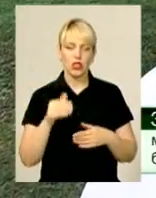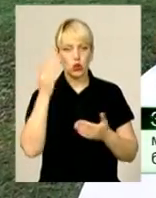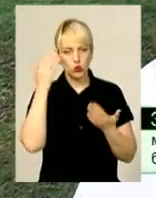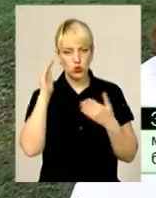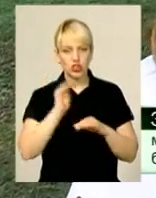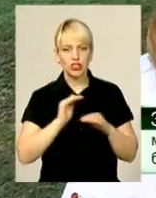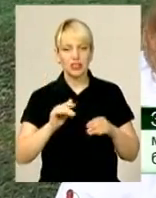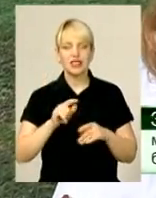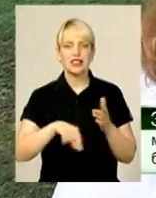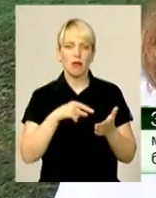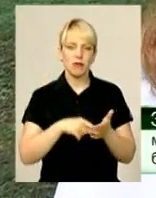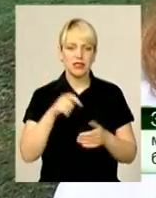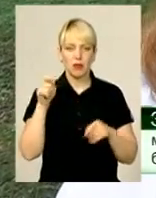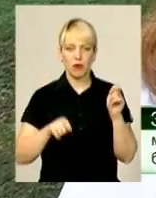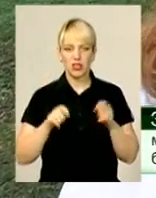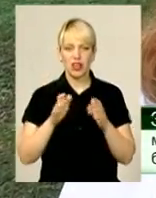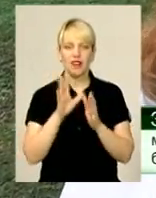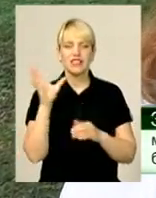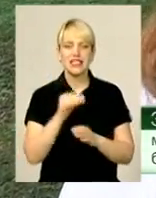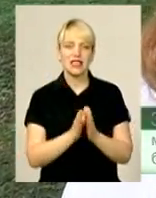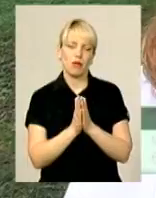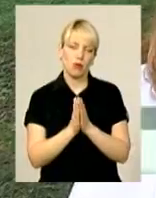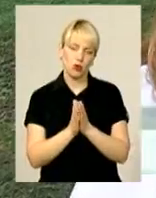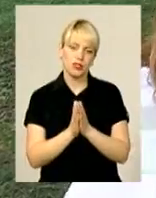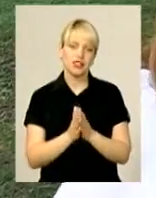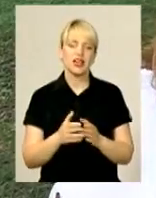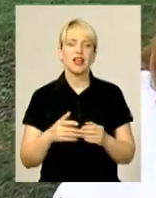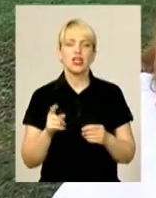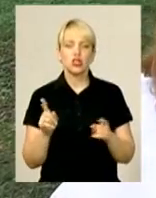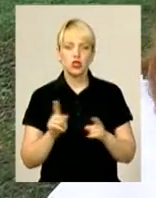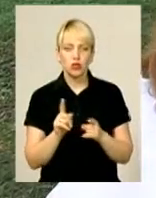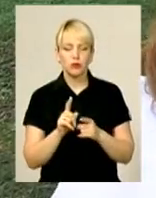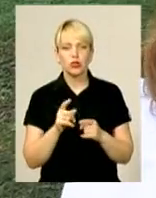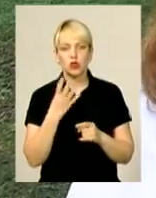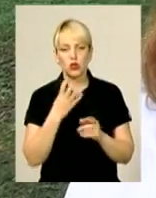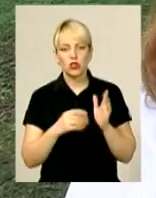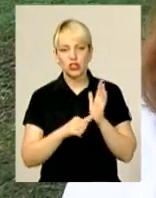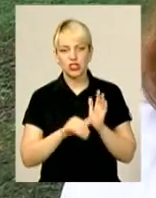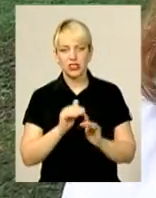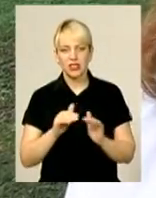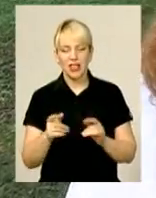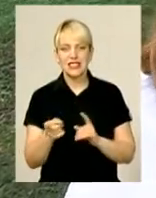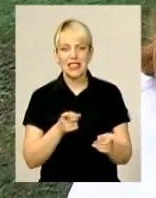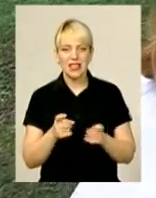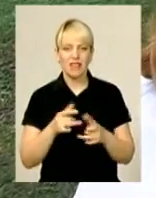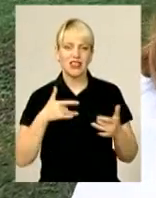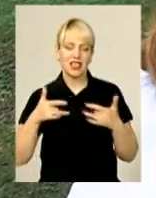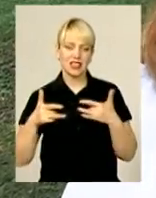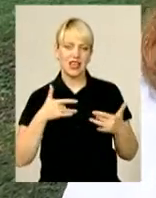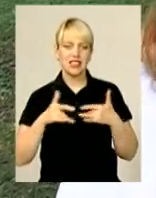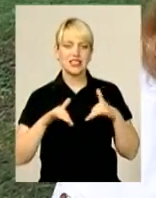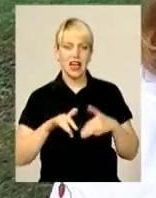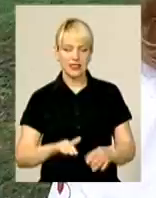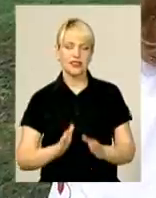діти з міст приїжджають, і всі просяться, що вже 46 дітей задіяно тільки в театралізації,